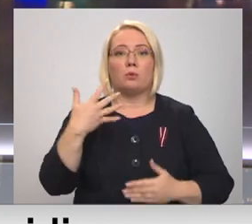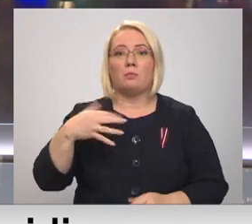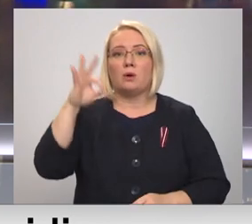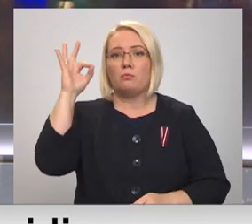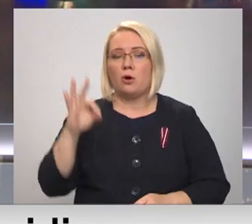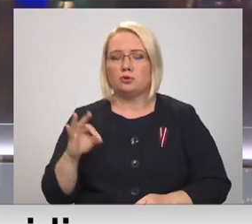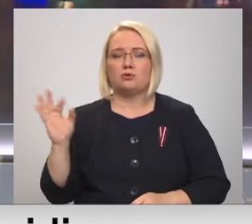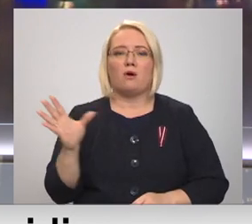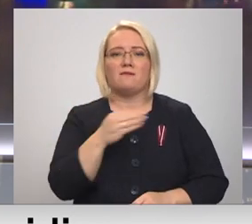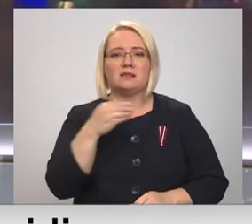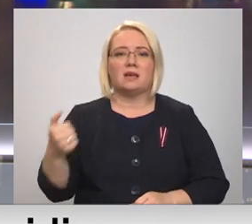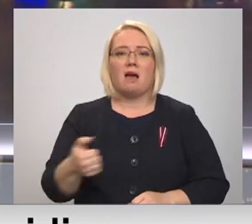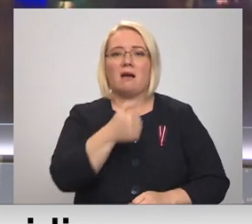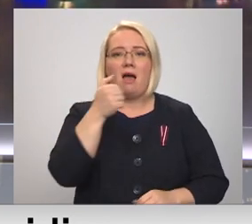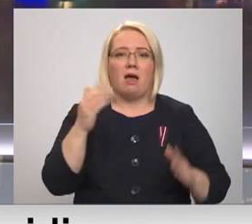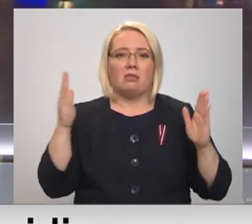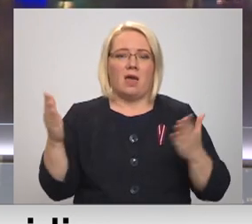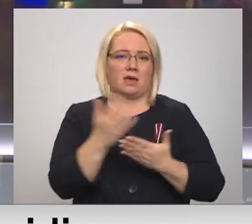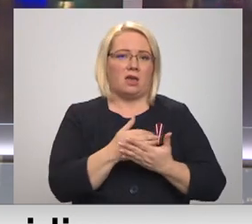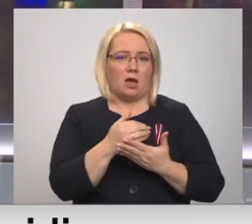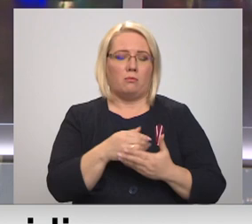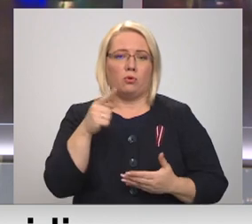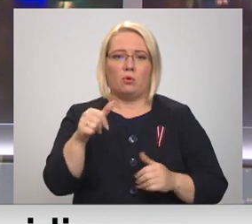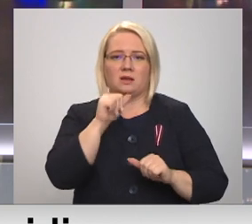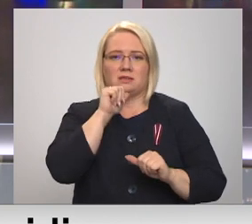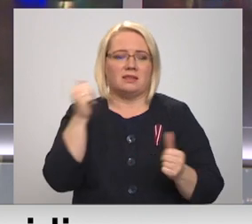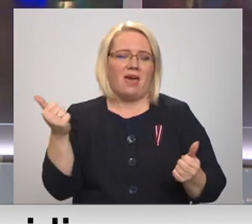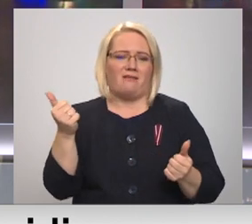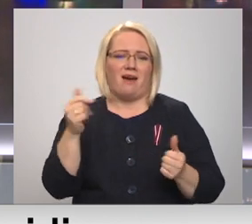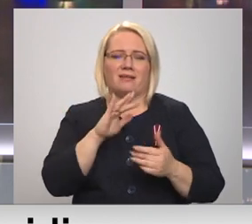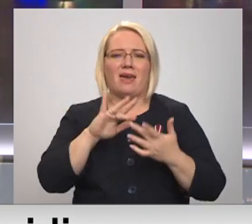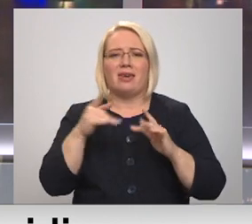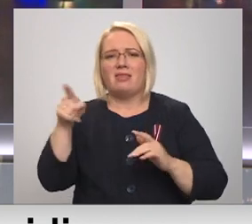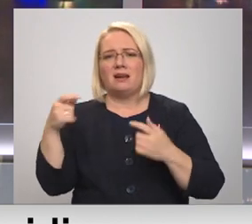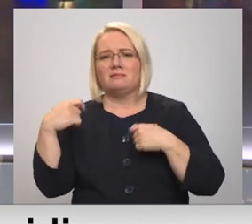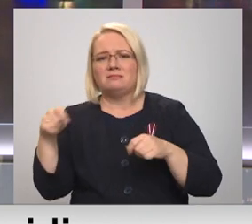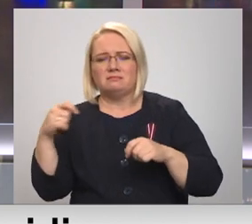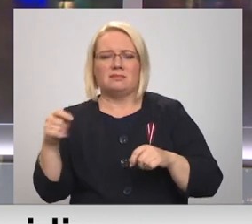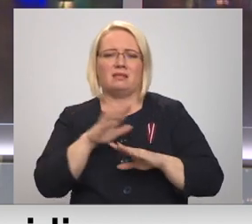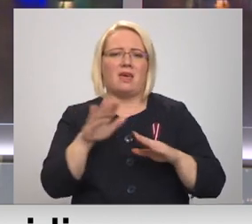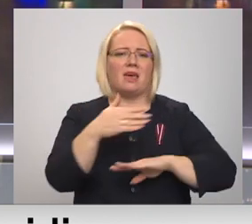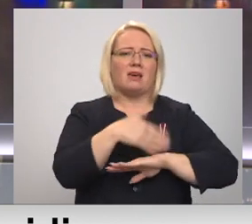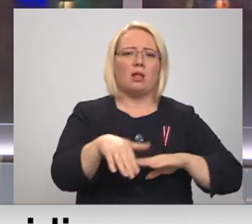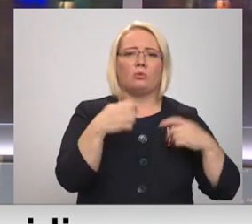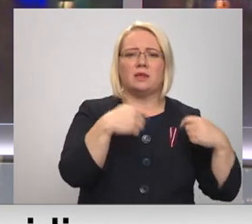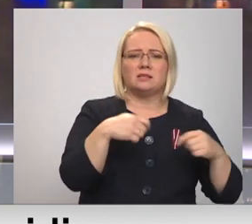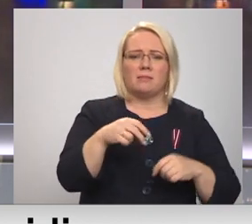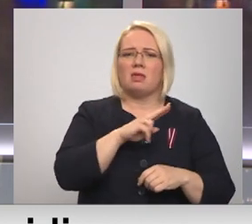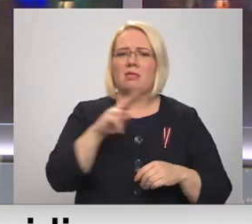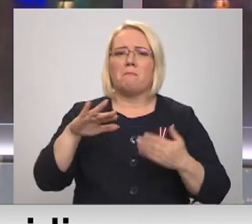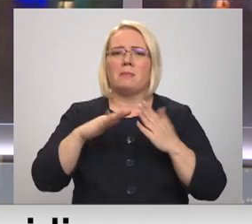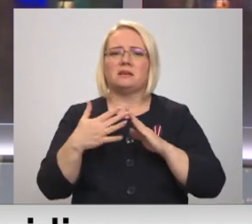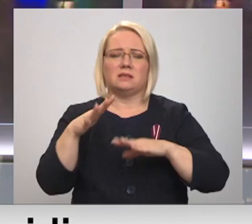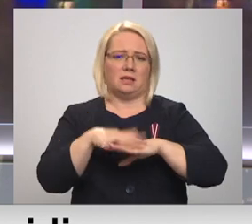% no visa gada ieņēmumiem, un tos nevarot atsvērt ne interneta veikali, ne ielu tirdzniecība, ne pilsētu